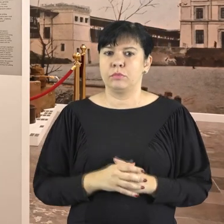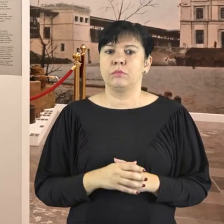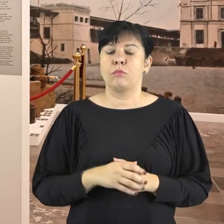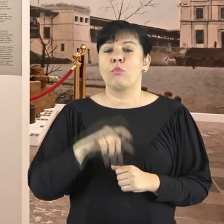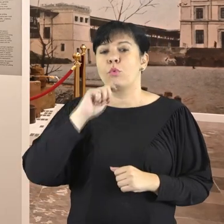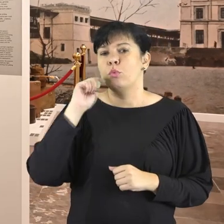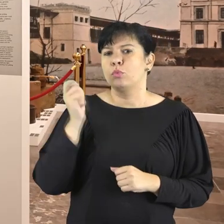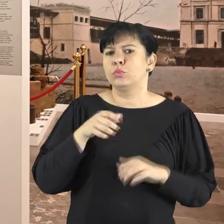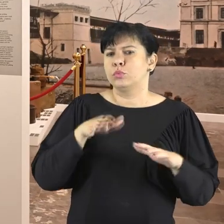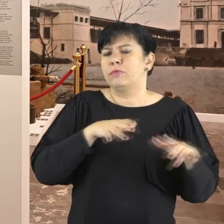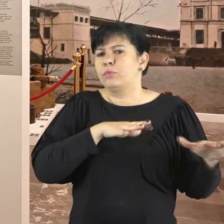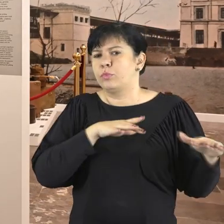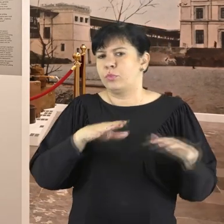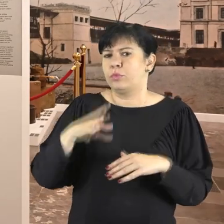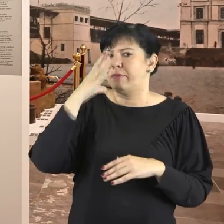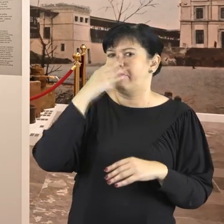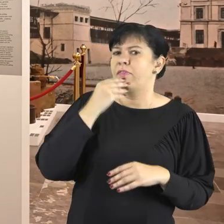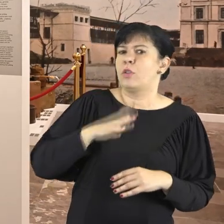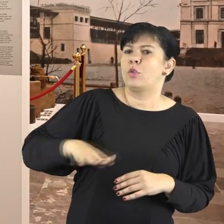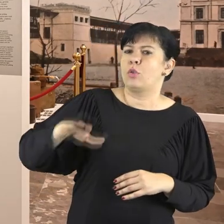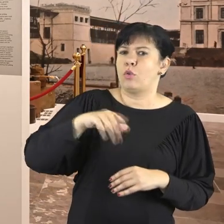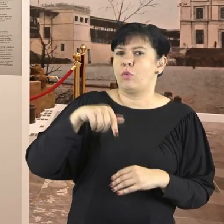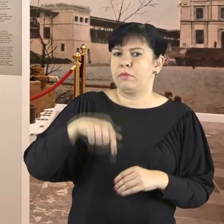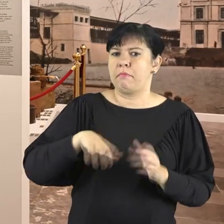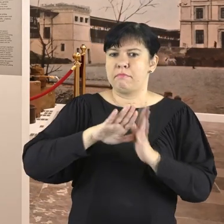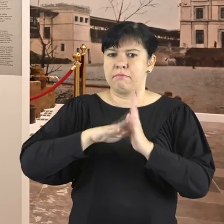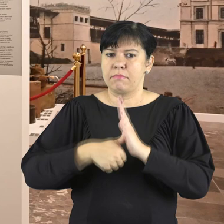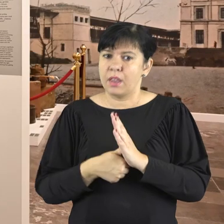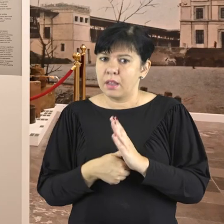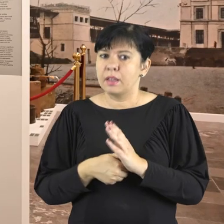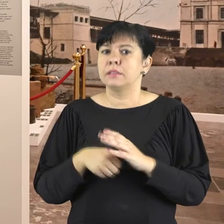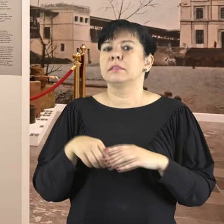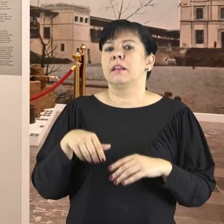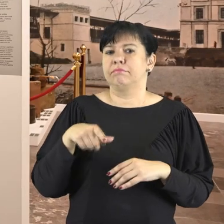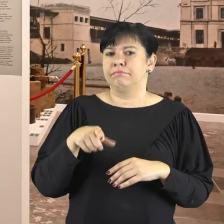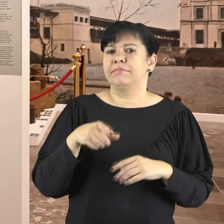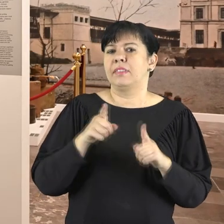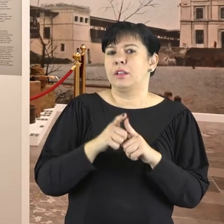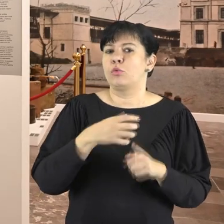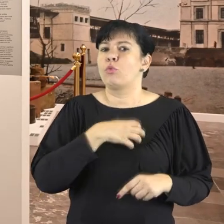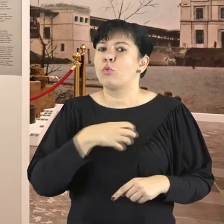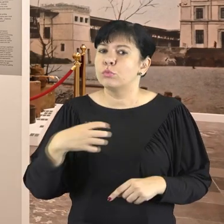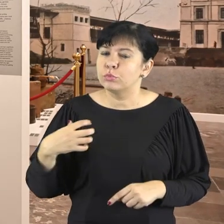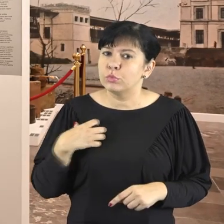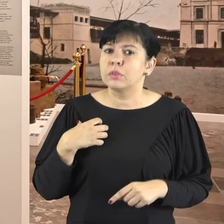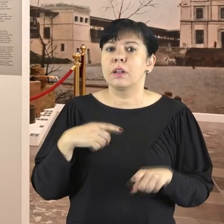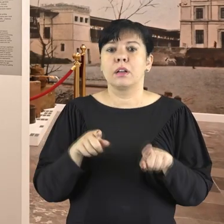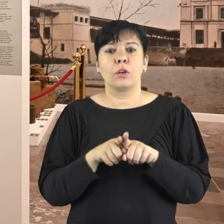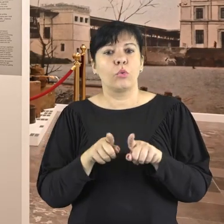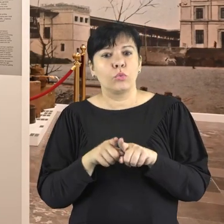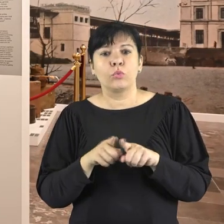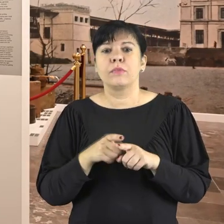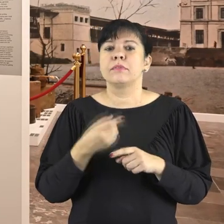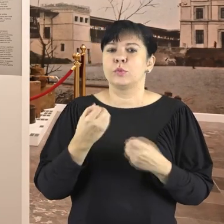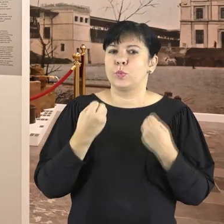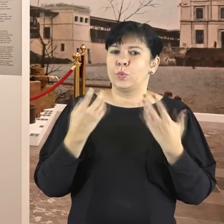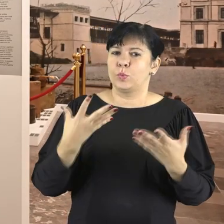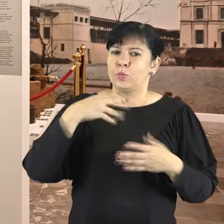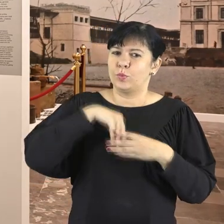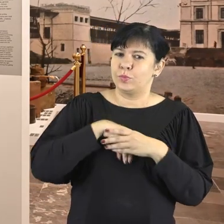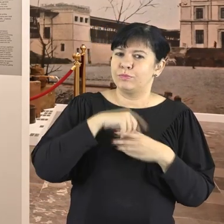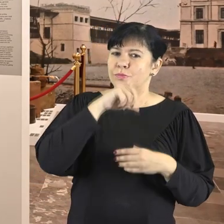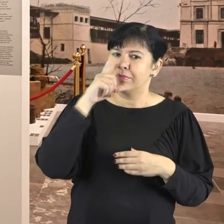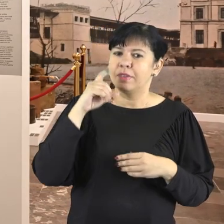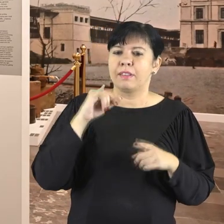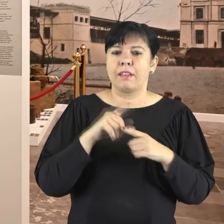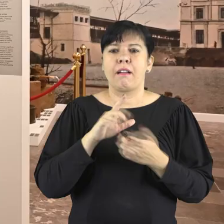Wystawa Łodziani wielokrotnie wpływały na wizerunek naszego miasta, na jego infrastrukturę, ale również kulturę